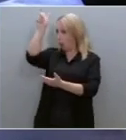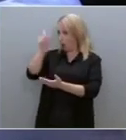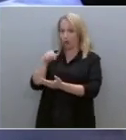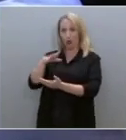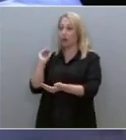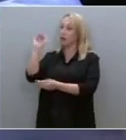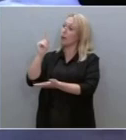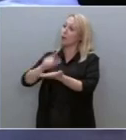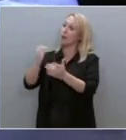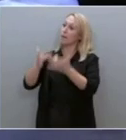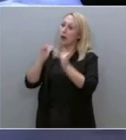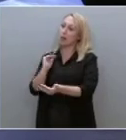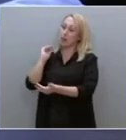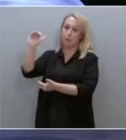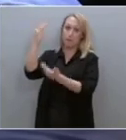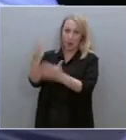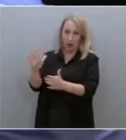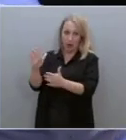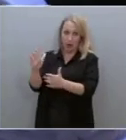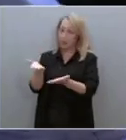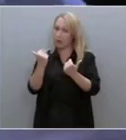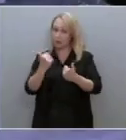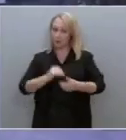εκτροπή υπάρχει. Ευχαριστώ.